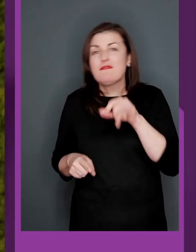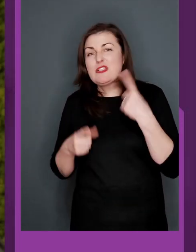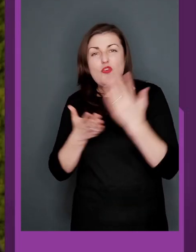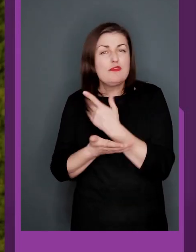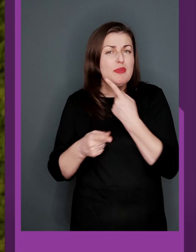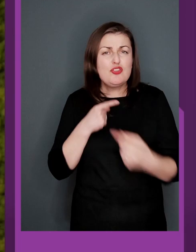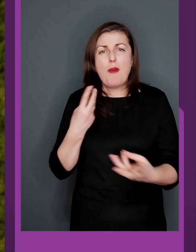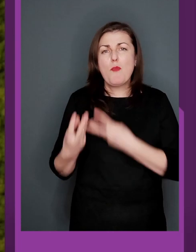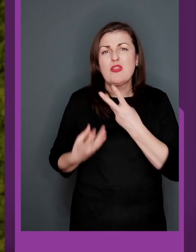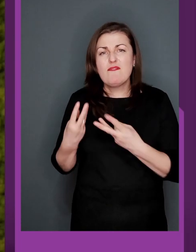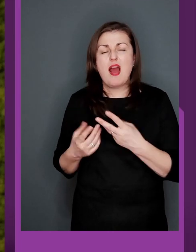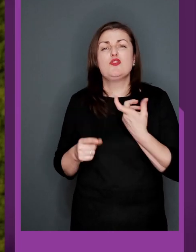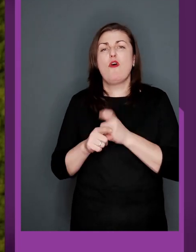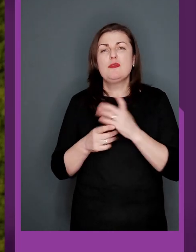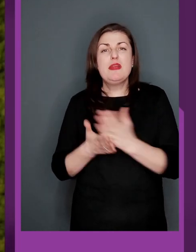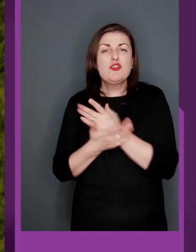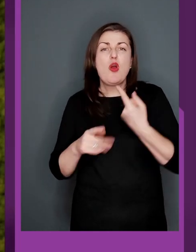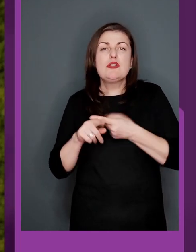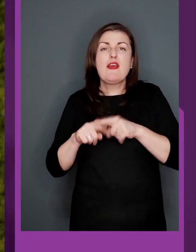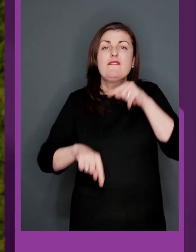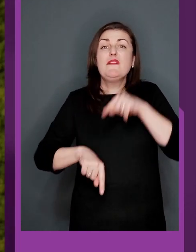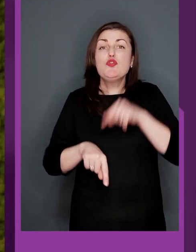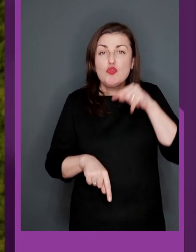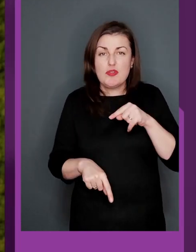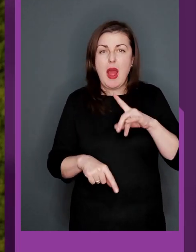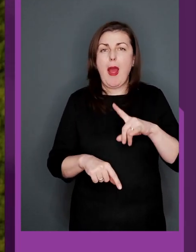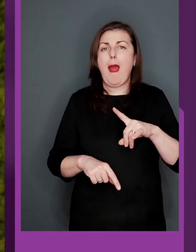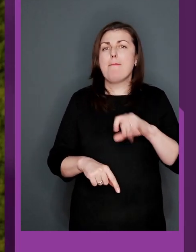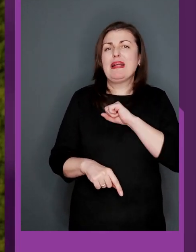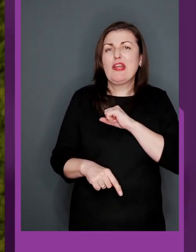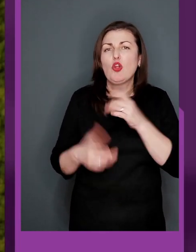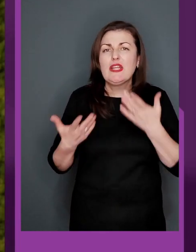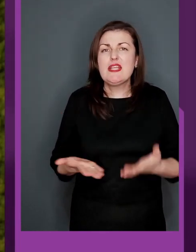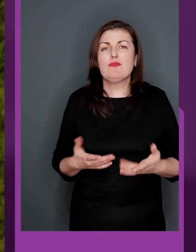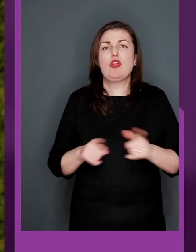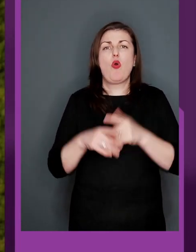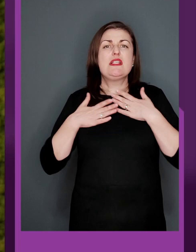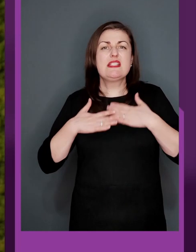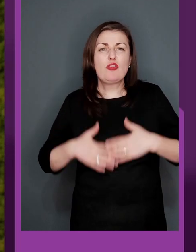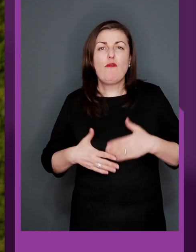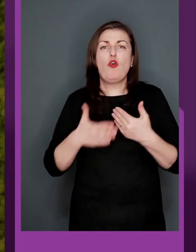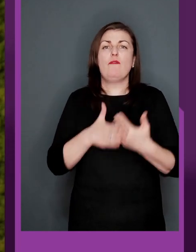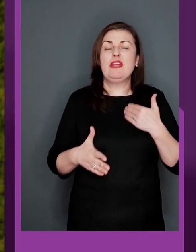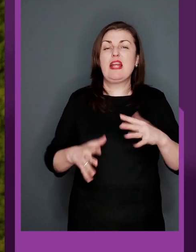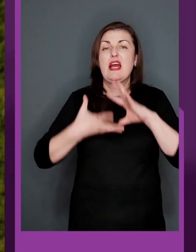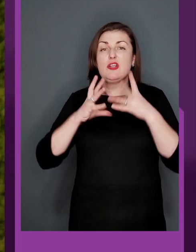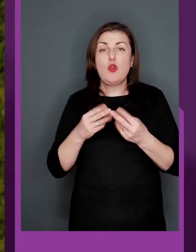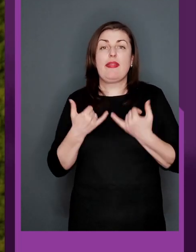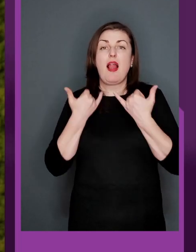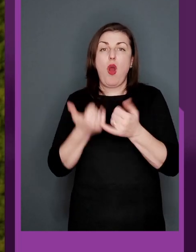одно зовсім інша мотивація, зовсім інше, це відчуття патріотизму і задоволення від